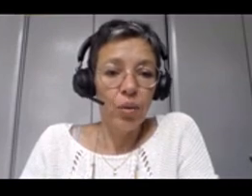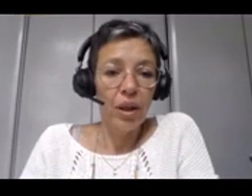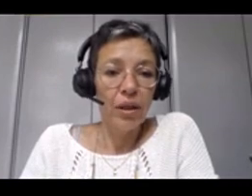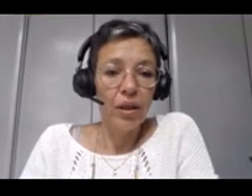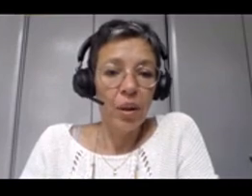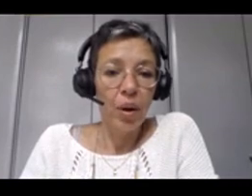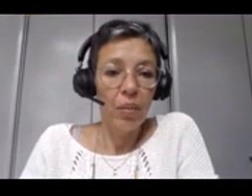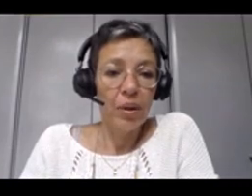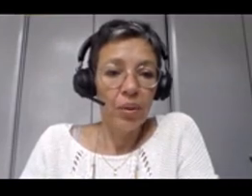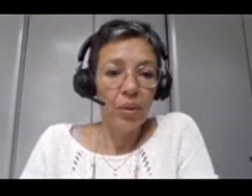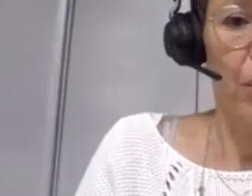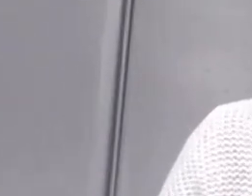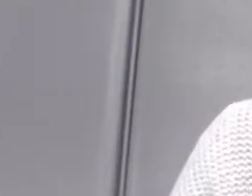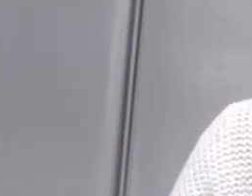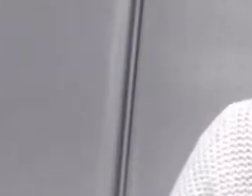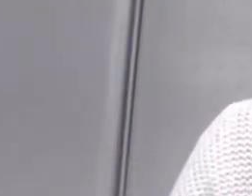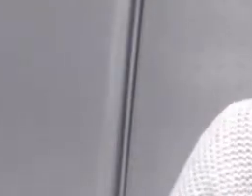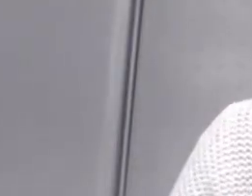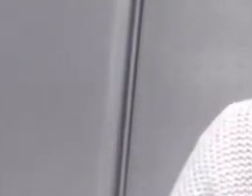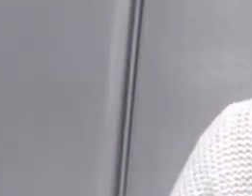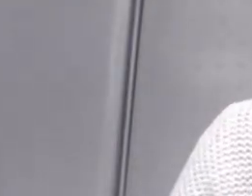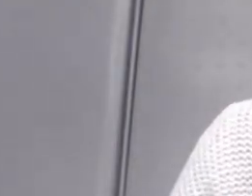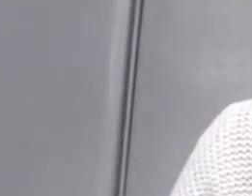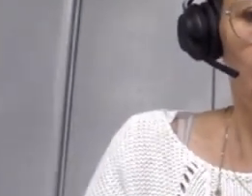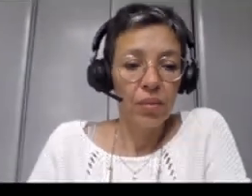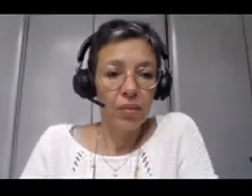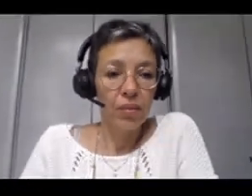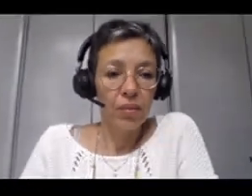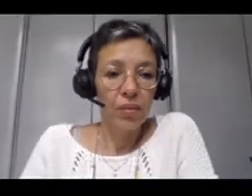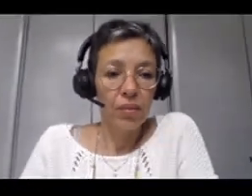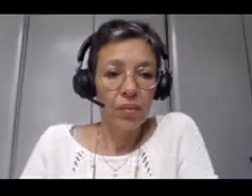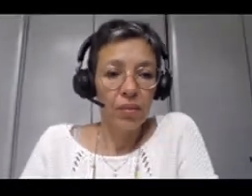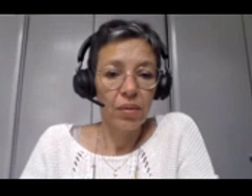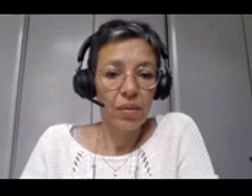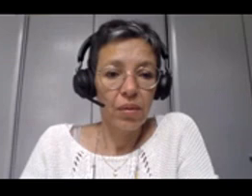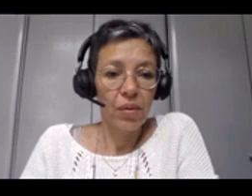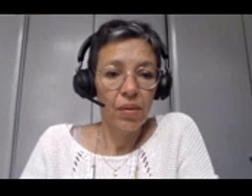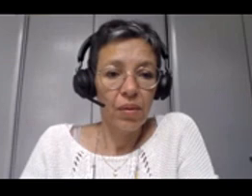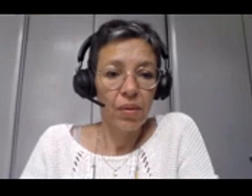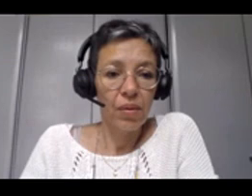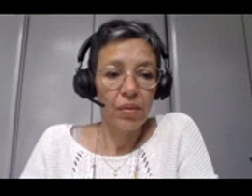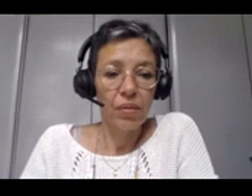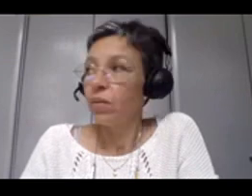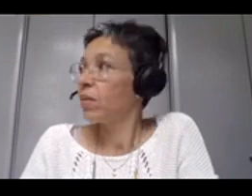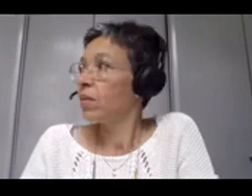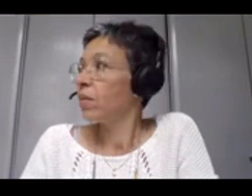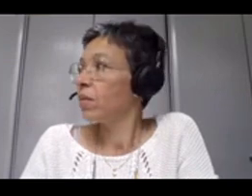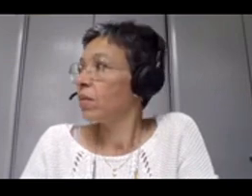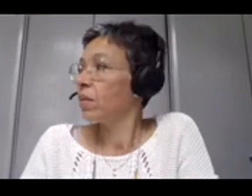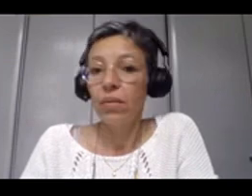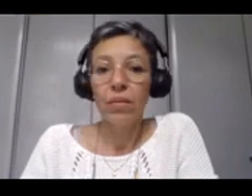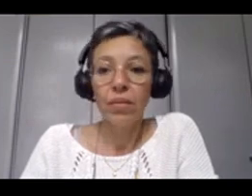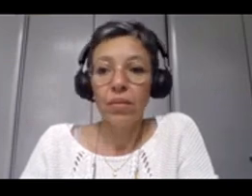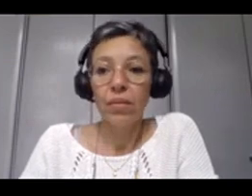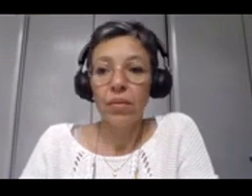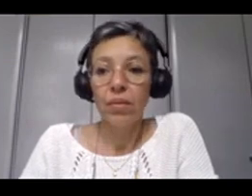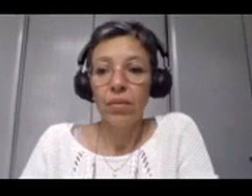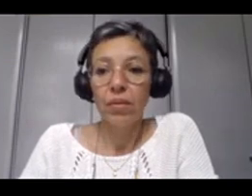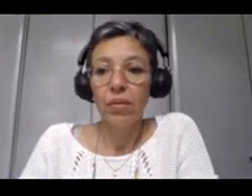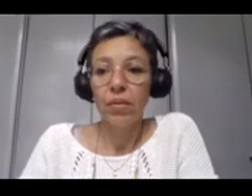En fait, dans l'onglet diaporama de ton... Je peux continuer, sinon. Puis, tu me dis quand tu veux que je change, Ursula.